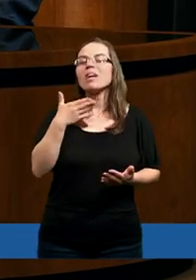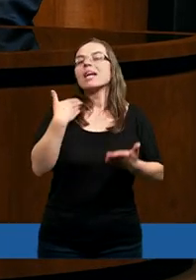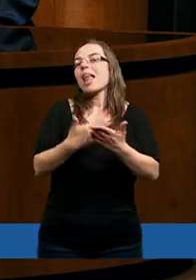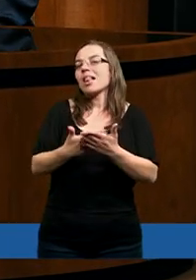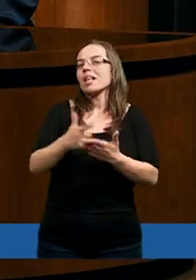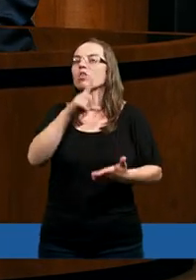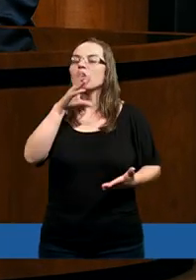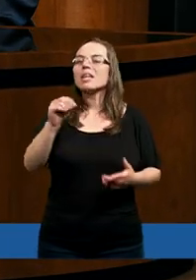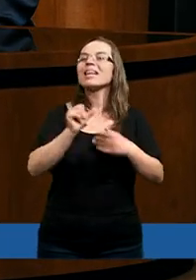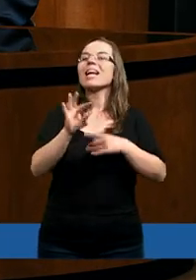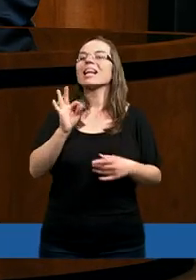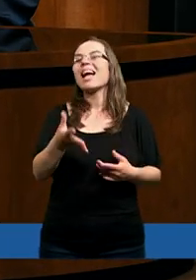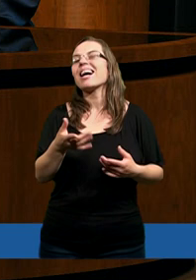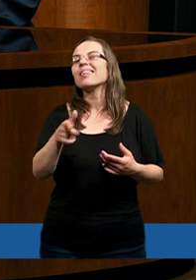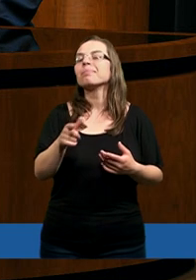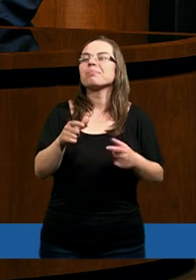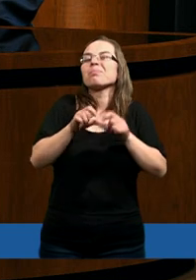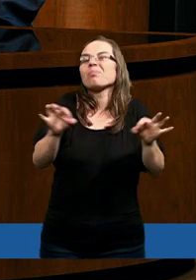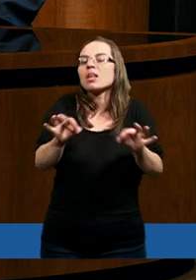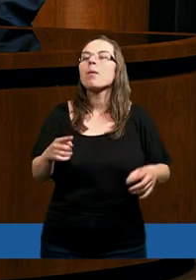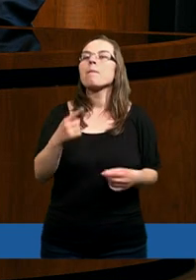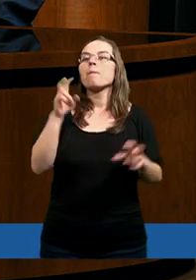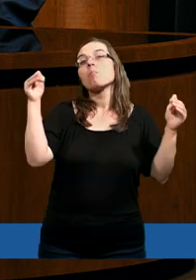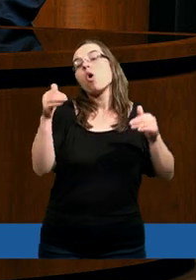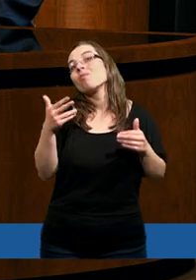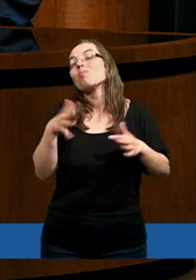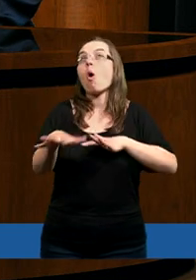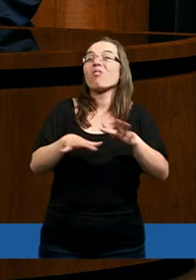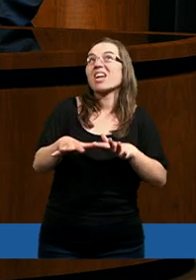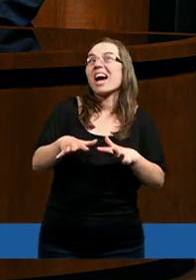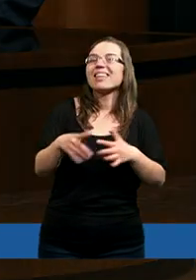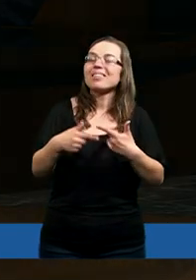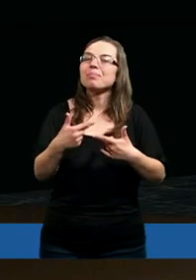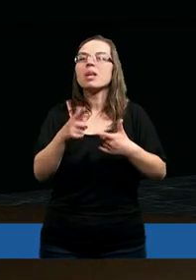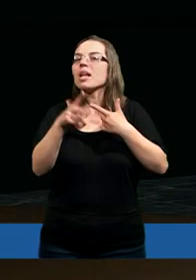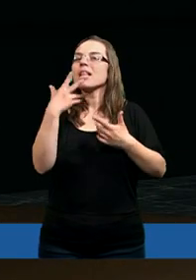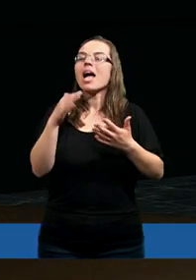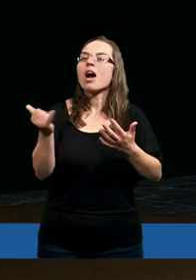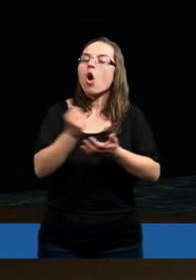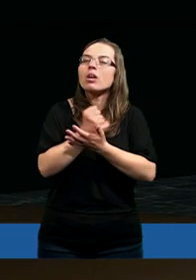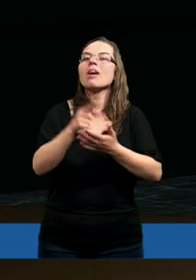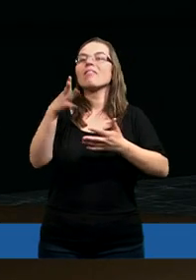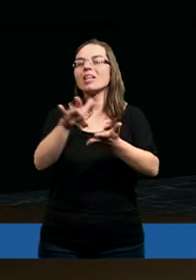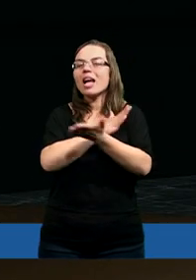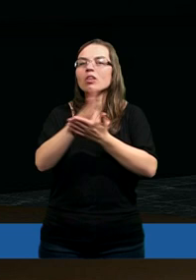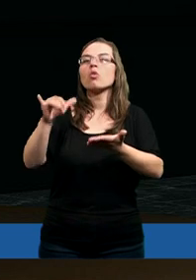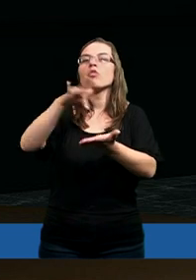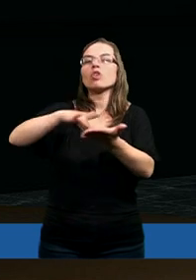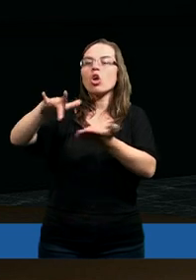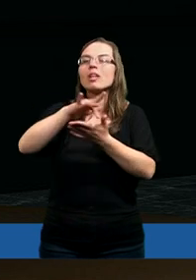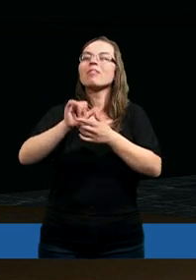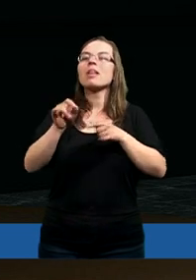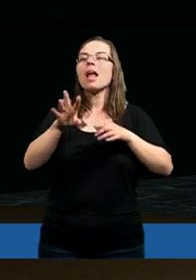dlatego że jest takie powszechne, może nie powszechne, ale w niektórych środowiskach takie